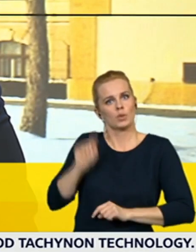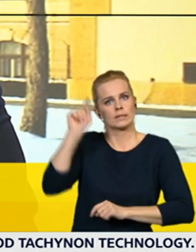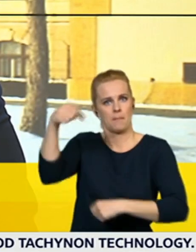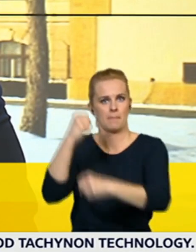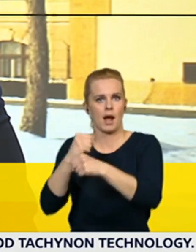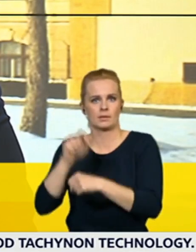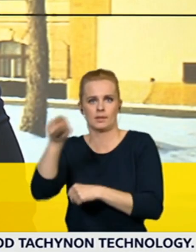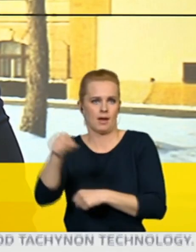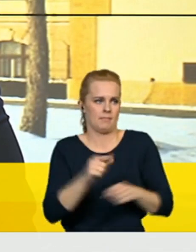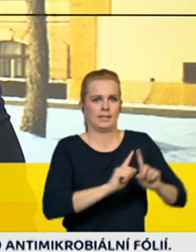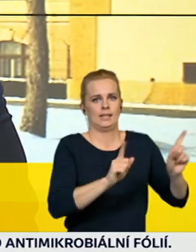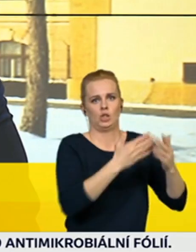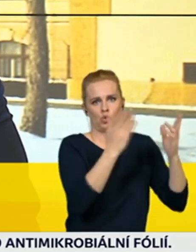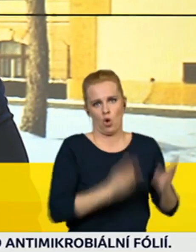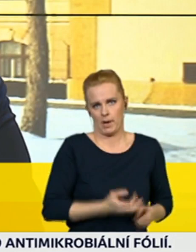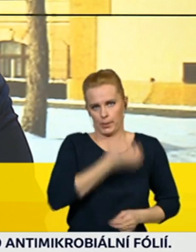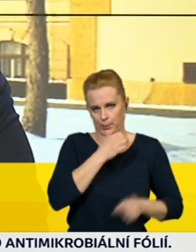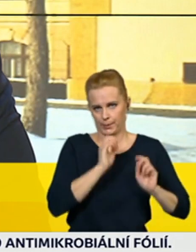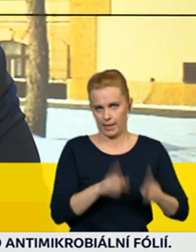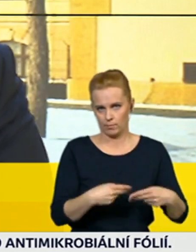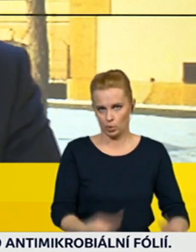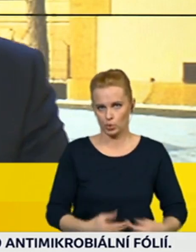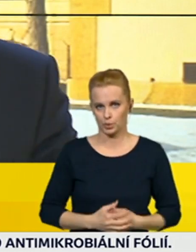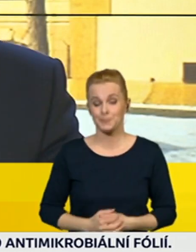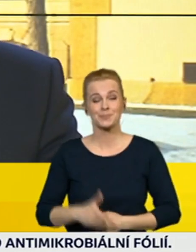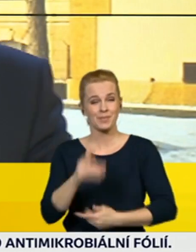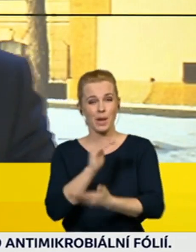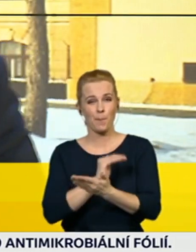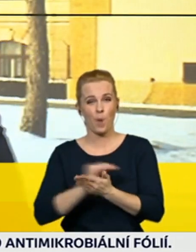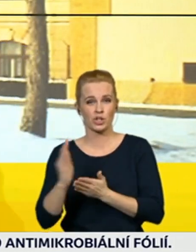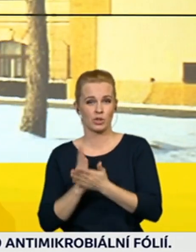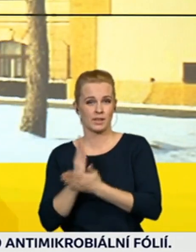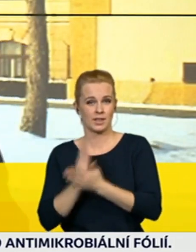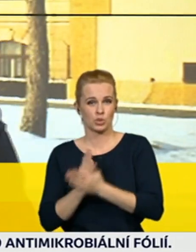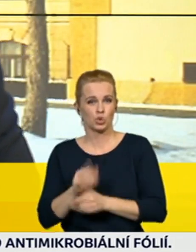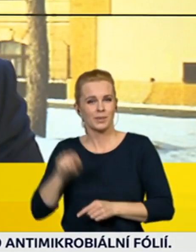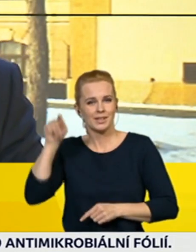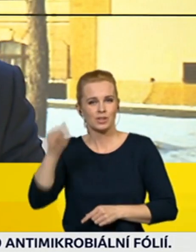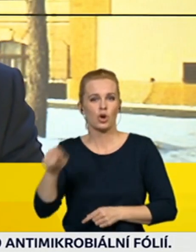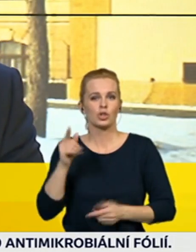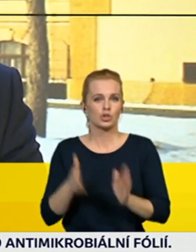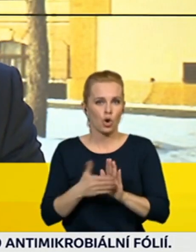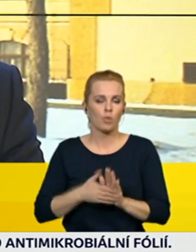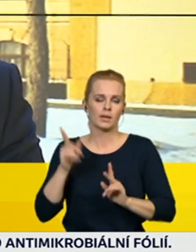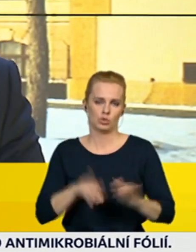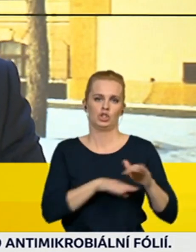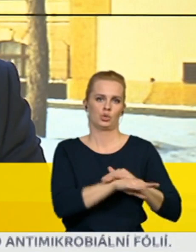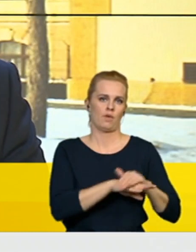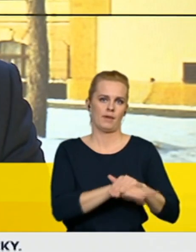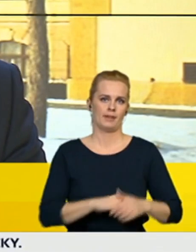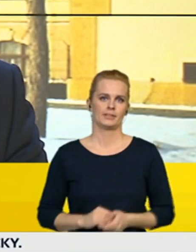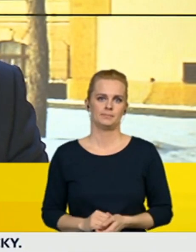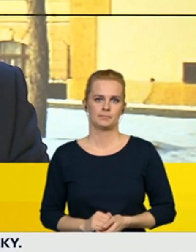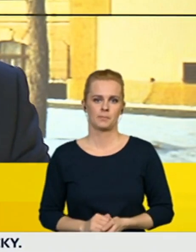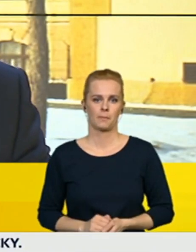služení cestu a ten poskytnout služeb bude povinen takovéto dokumenty uchovávat. Je to